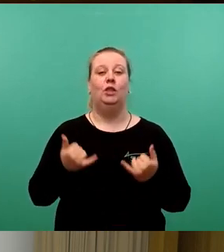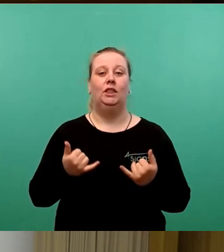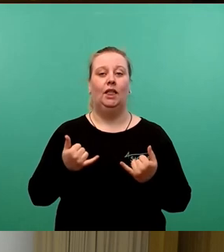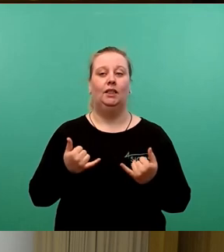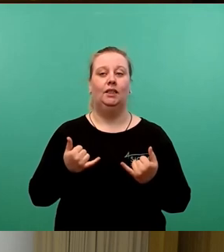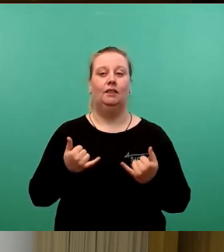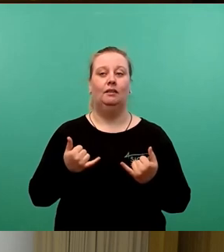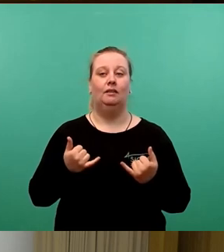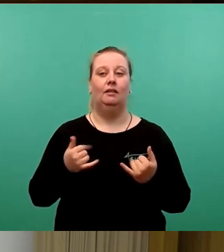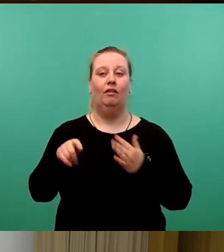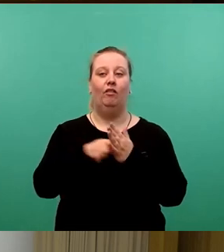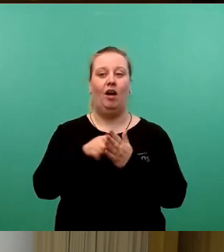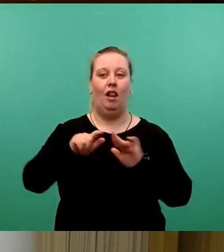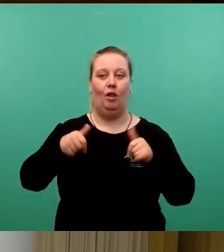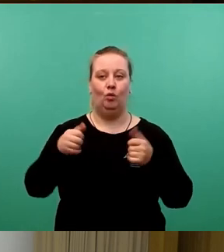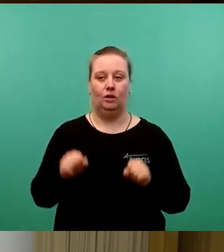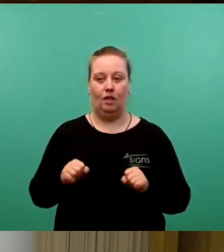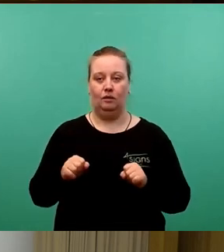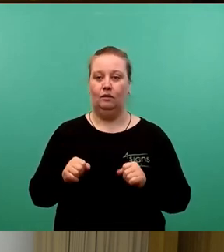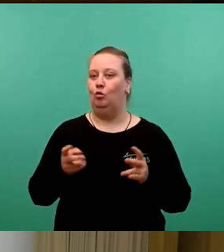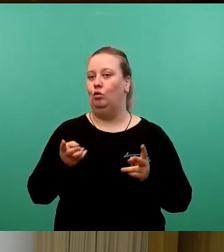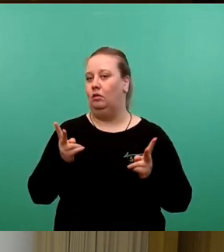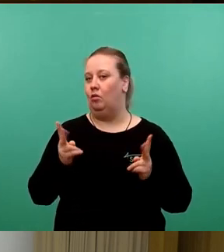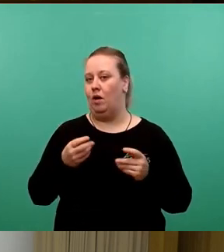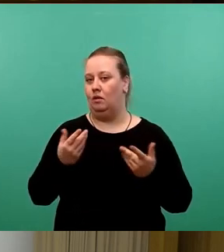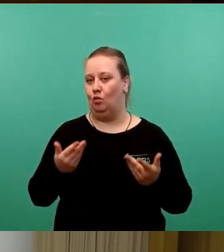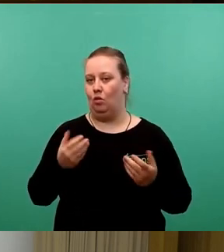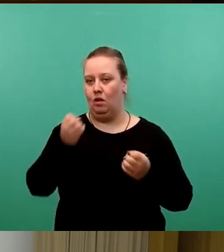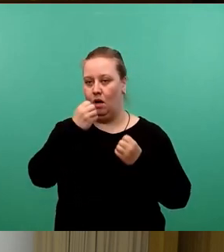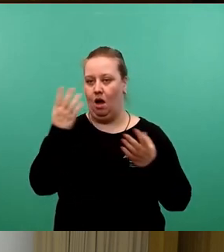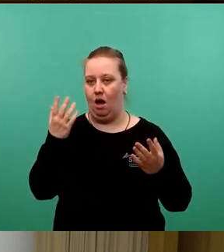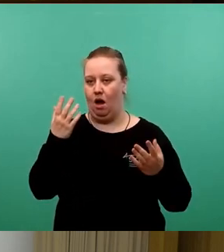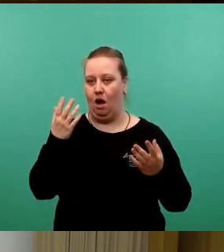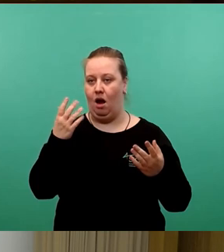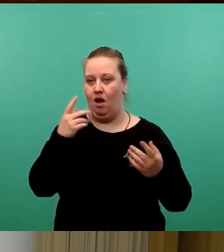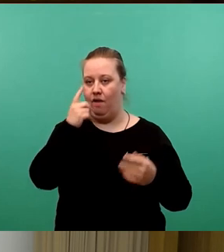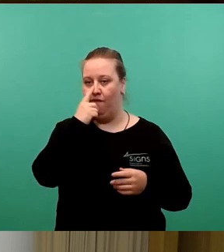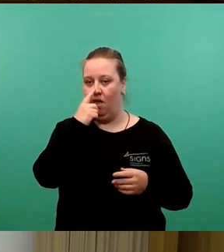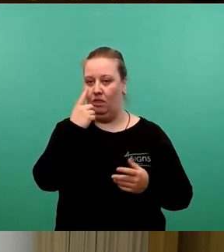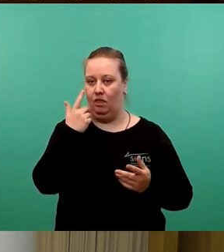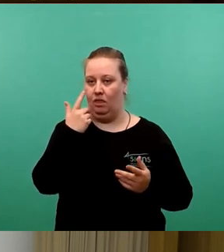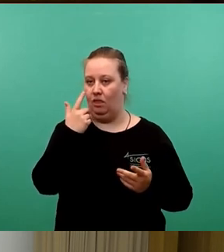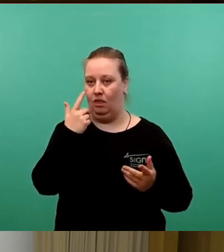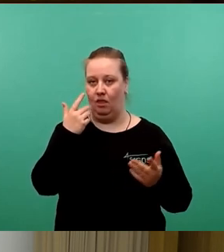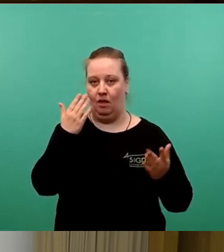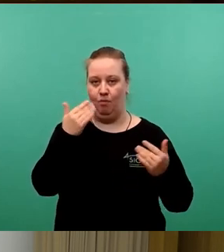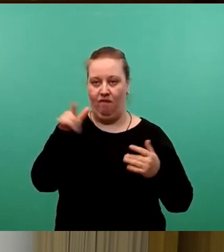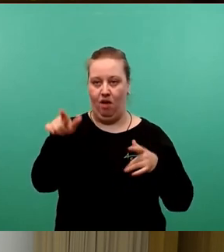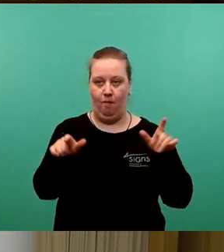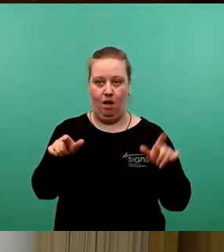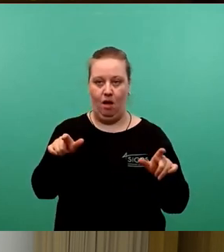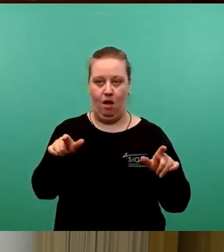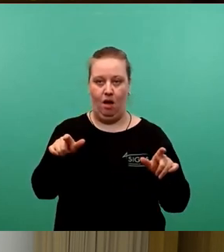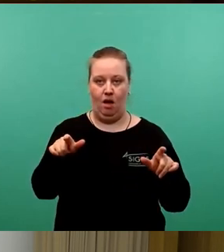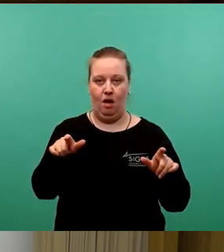zur Wahl schreiten. gilt ganz generell natürlich, wenn es Bewerberinnen oder Bewerber gibt,